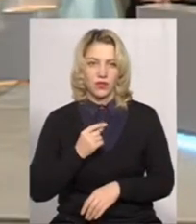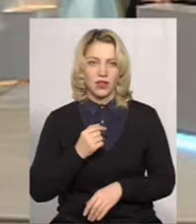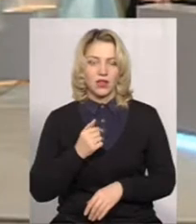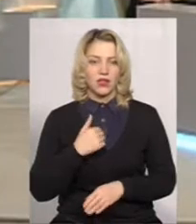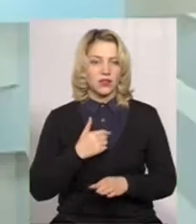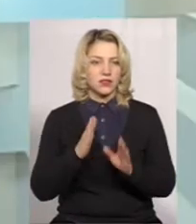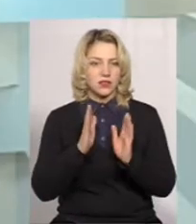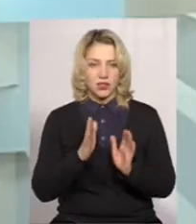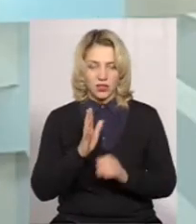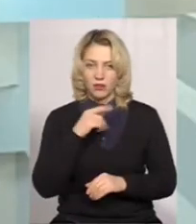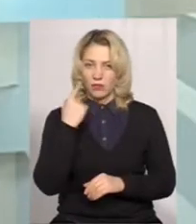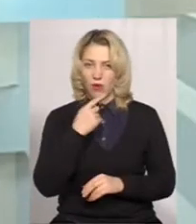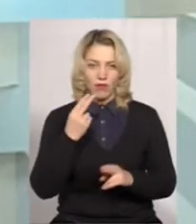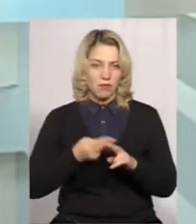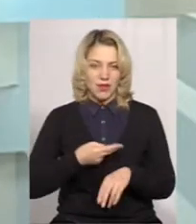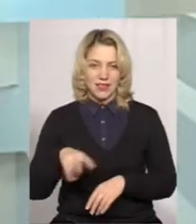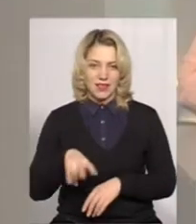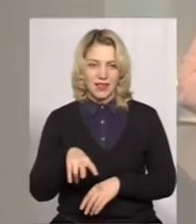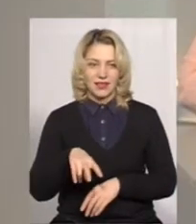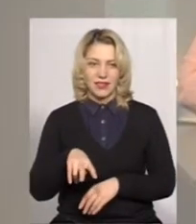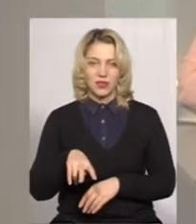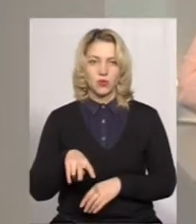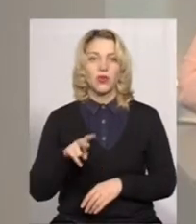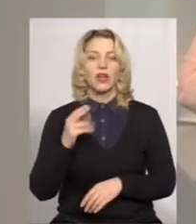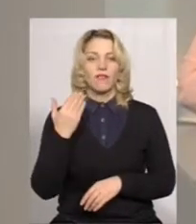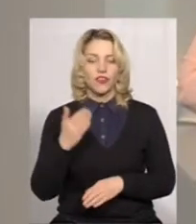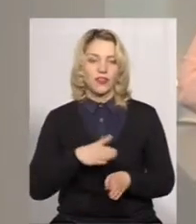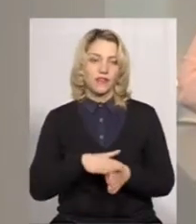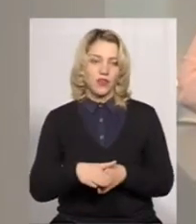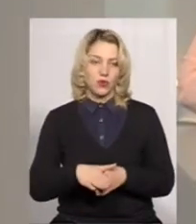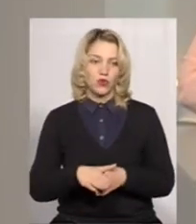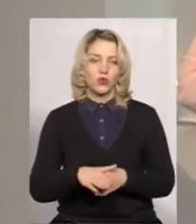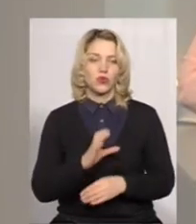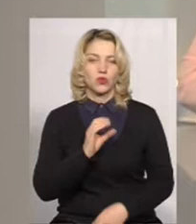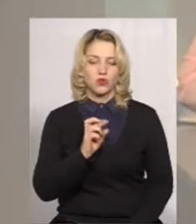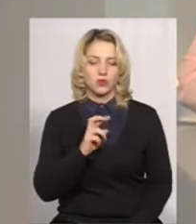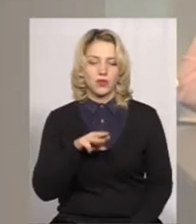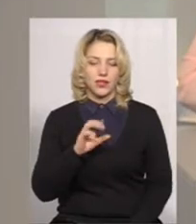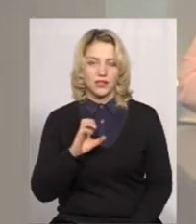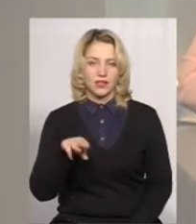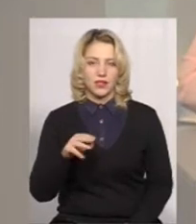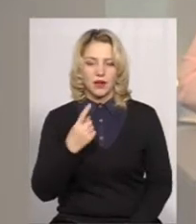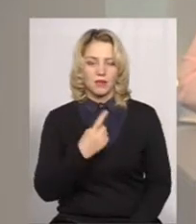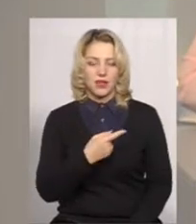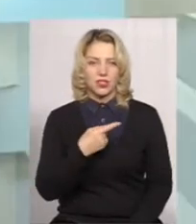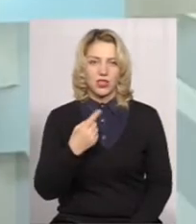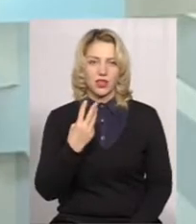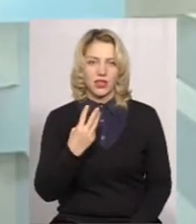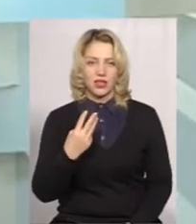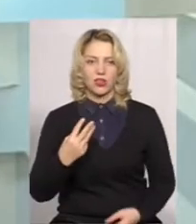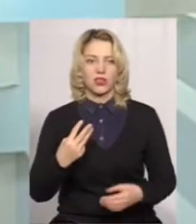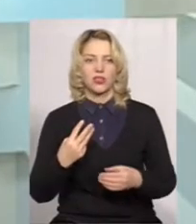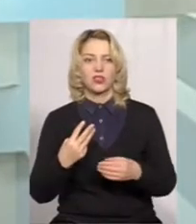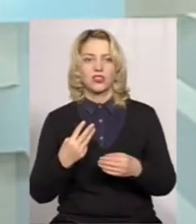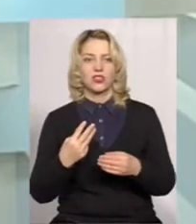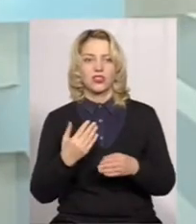тільки мову, а без літератури. Вони виконують субтест, перша і третя частина тестового